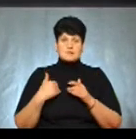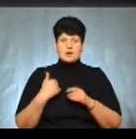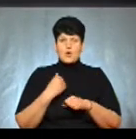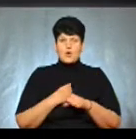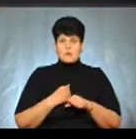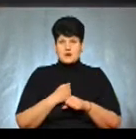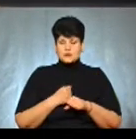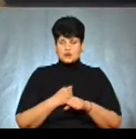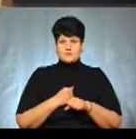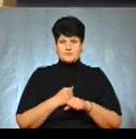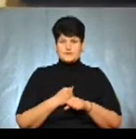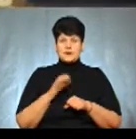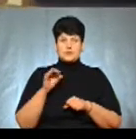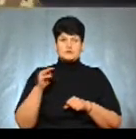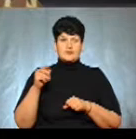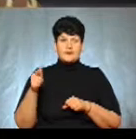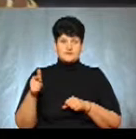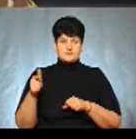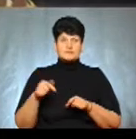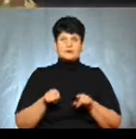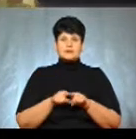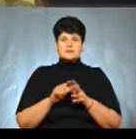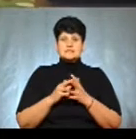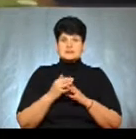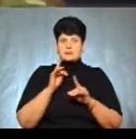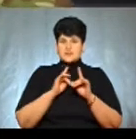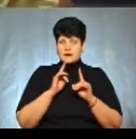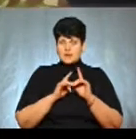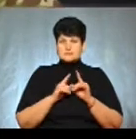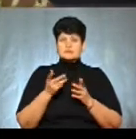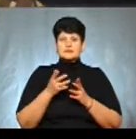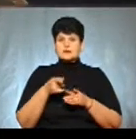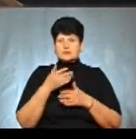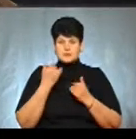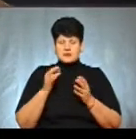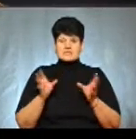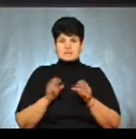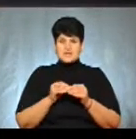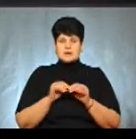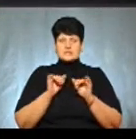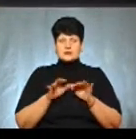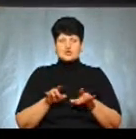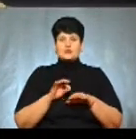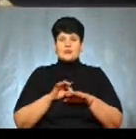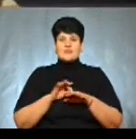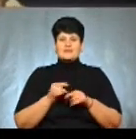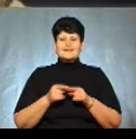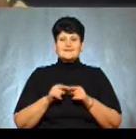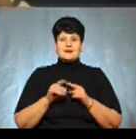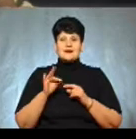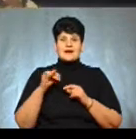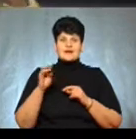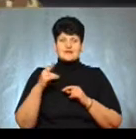опрацьовуємо з ОТГ. Так само і з сільськими радами, де їх немає, спільні заходи щодо проведення цих рейдів.